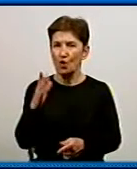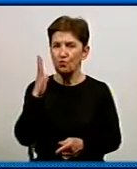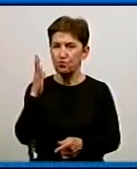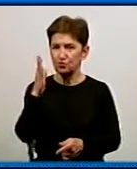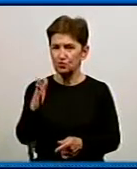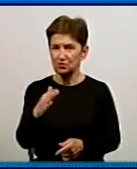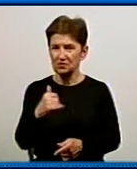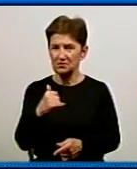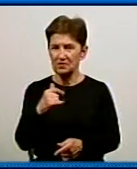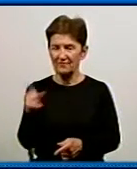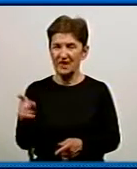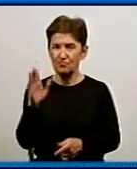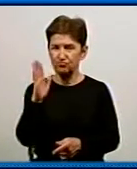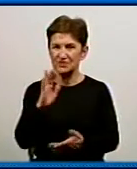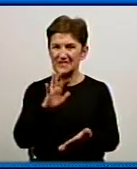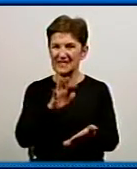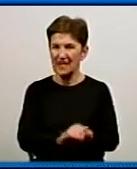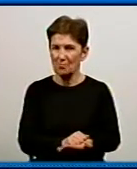нас, що ви будете займатися